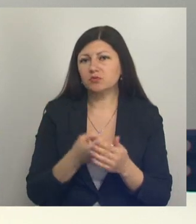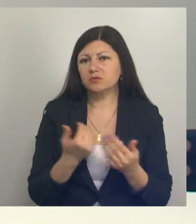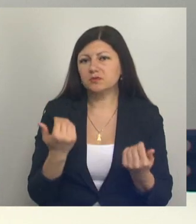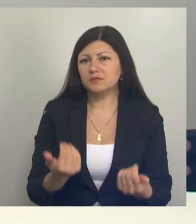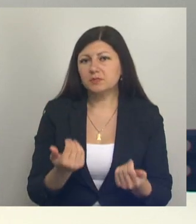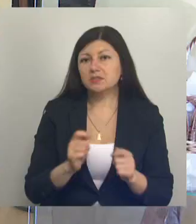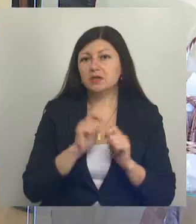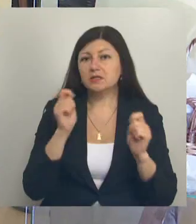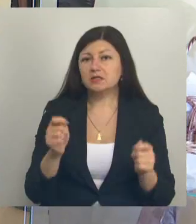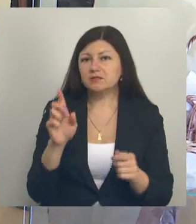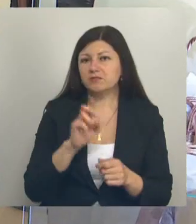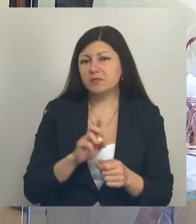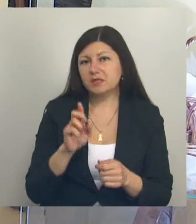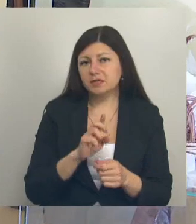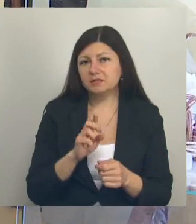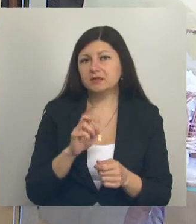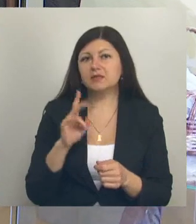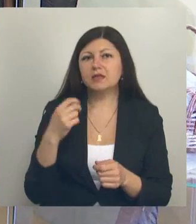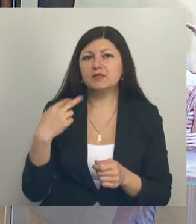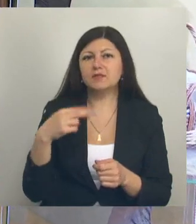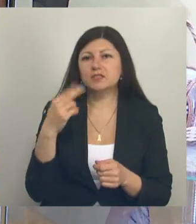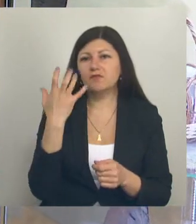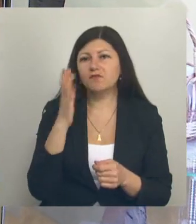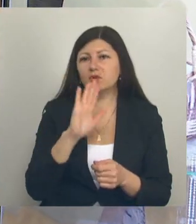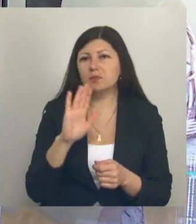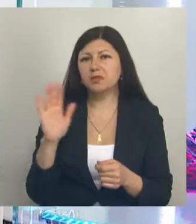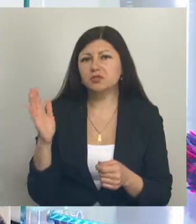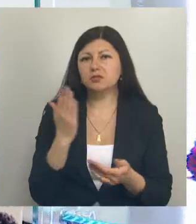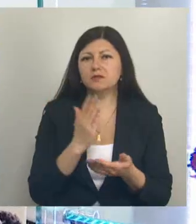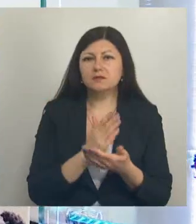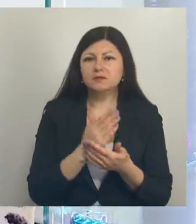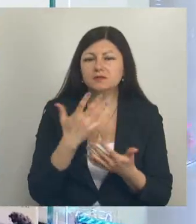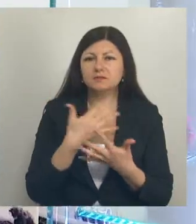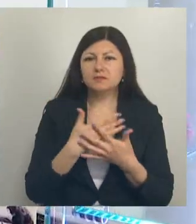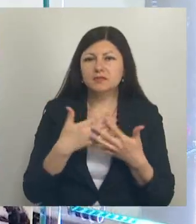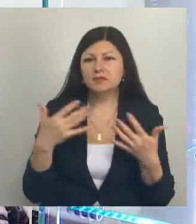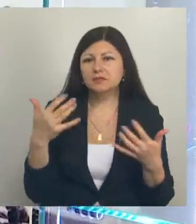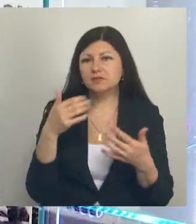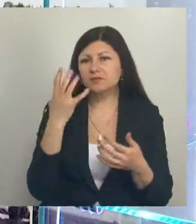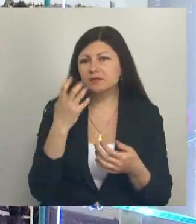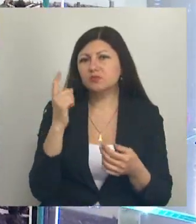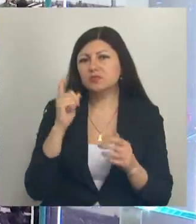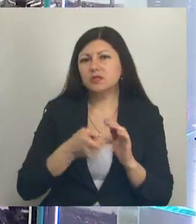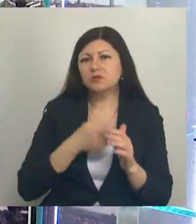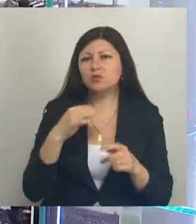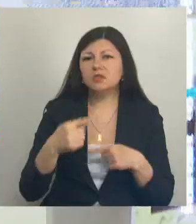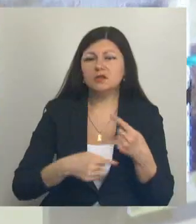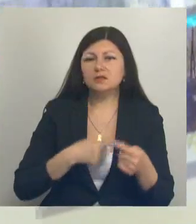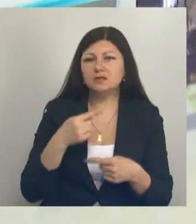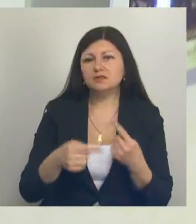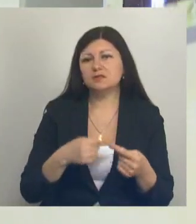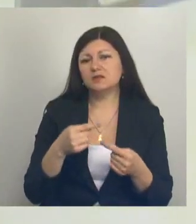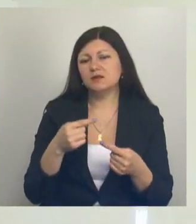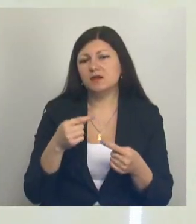открылась в Белгороде. На 20 фотопланшетах оцифрованный материал. Зрители узнают о традициях народов